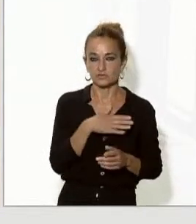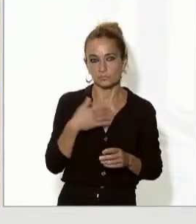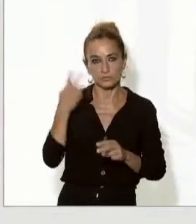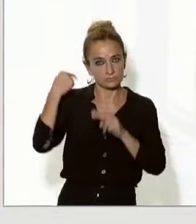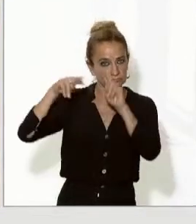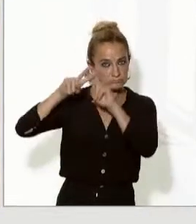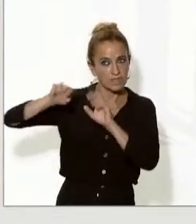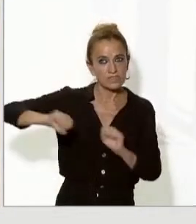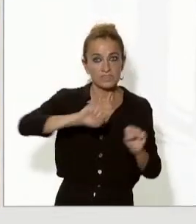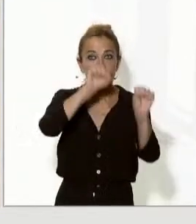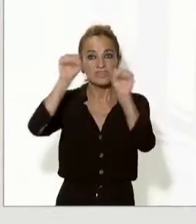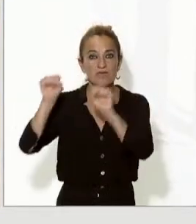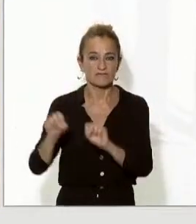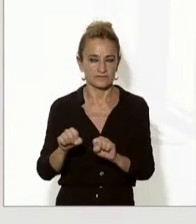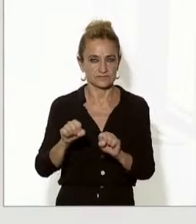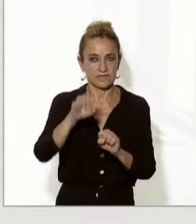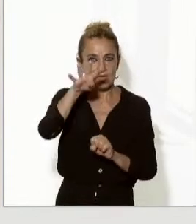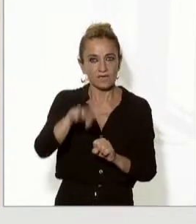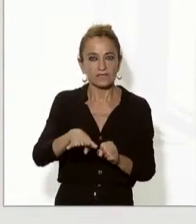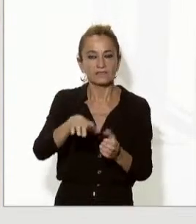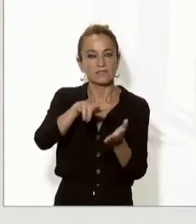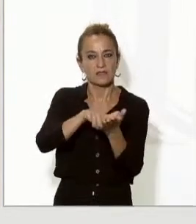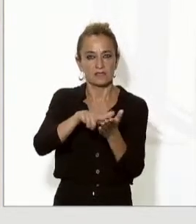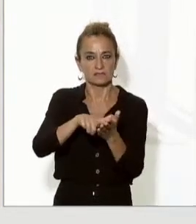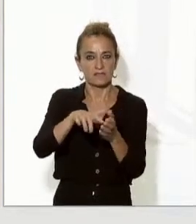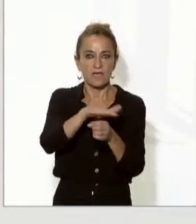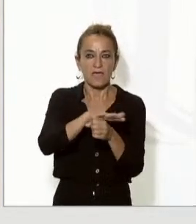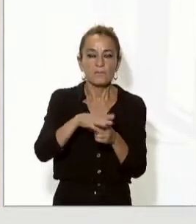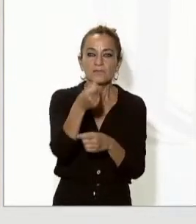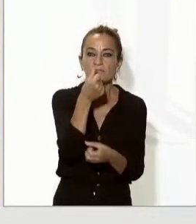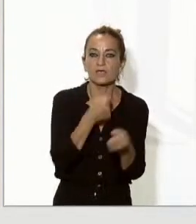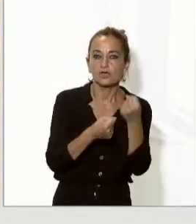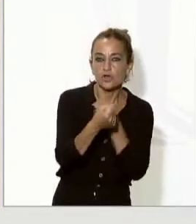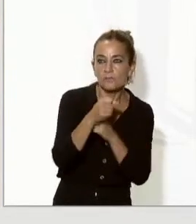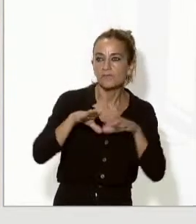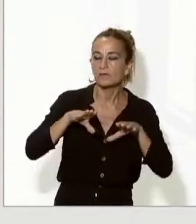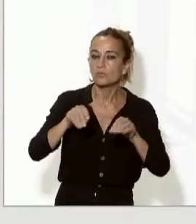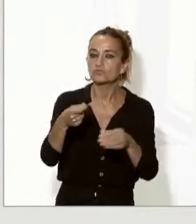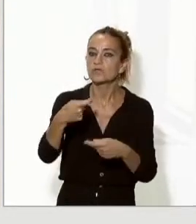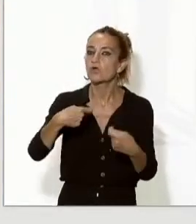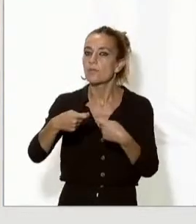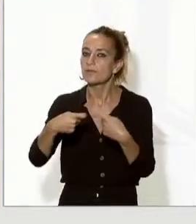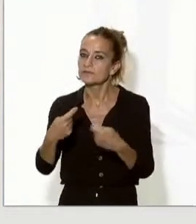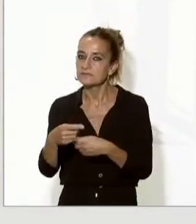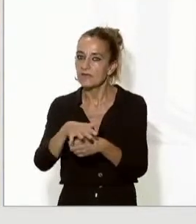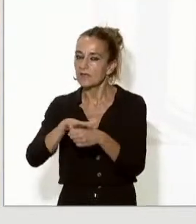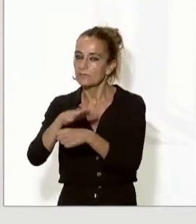l'entorn econòmic i en l'ús comercial i en l'àmbit laboral